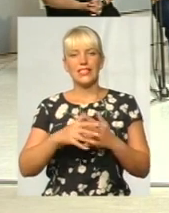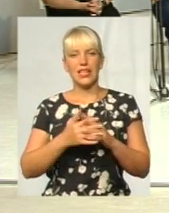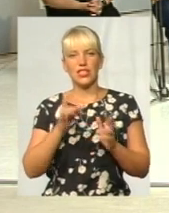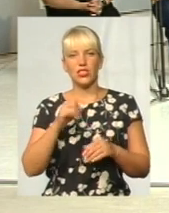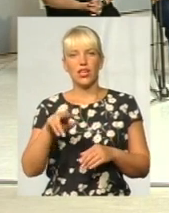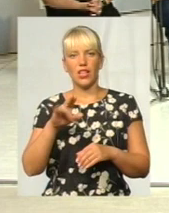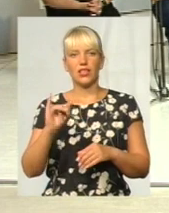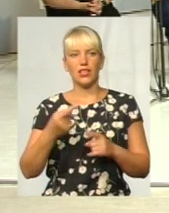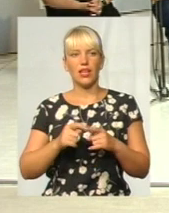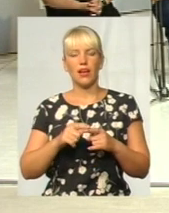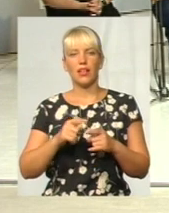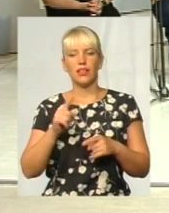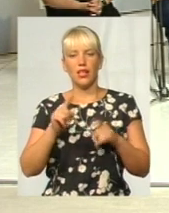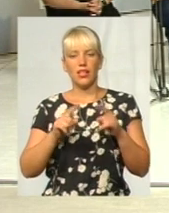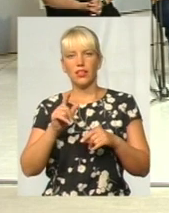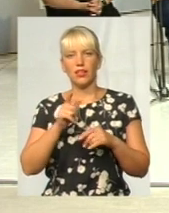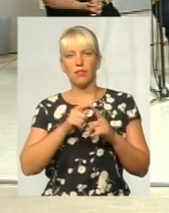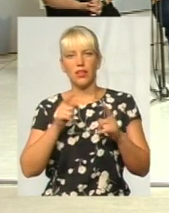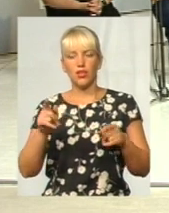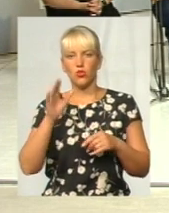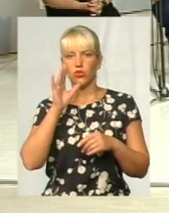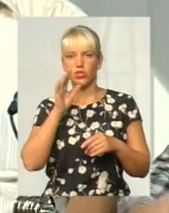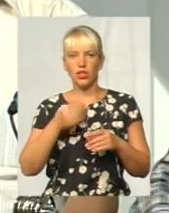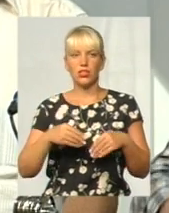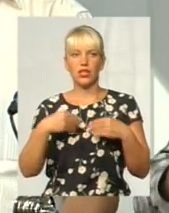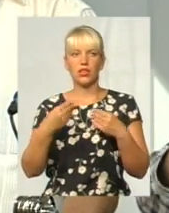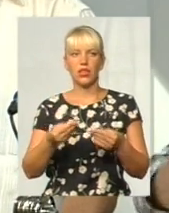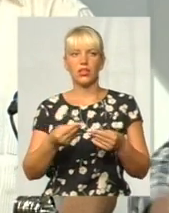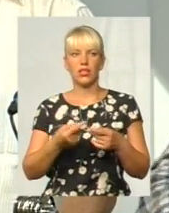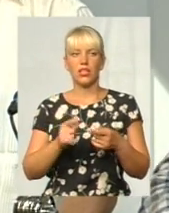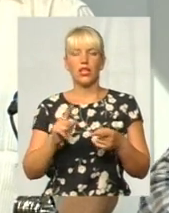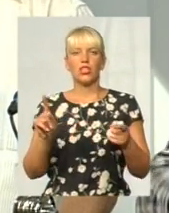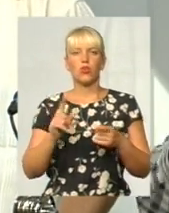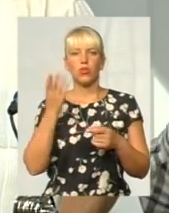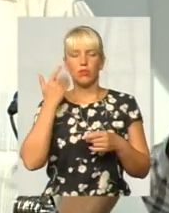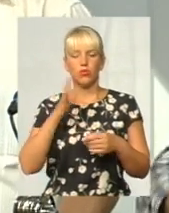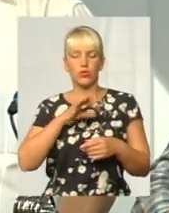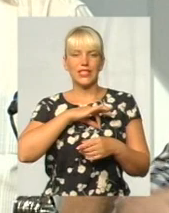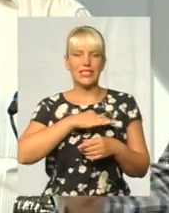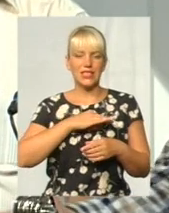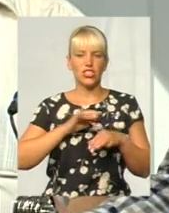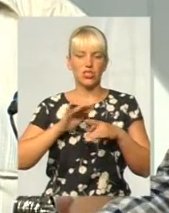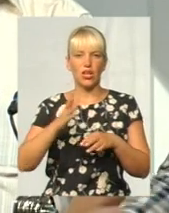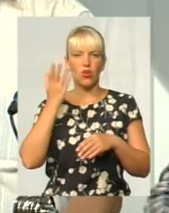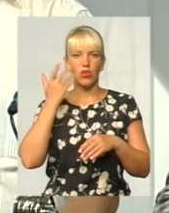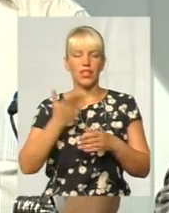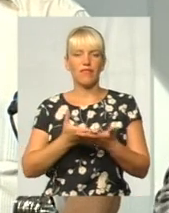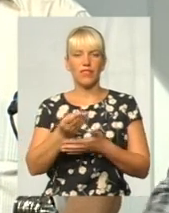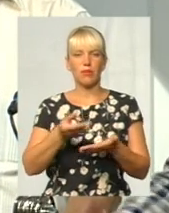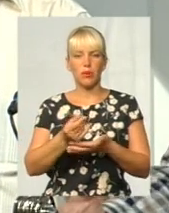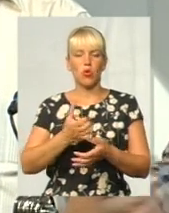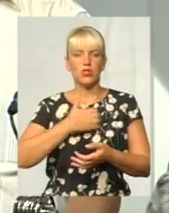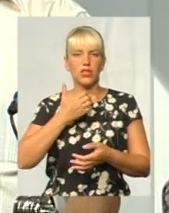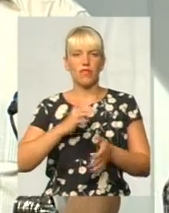на певний період часу надати якусь допомогу розселені, харчувані, під час того, поки йдуться якісь слідчі дії, йдуть виплати по страховим випадкам і таке інше.